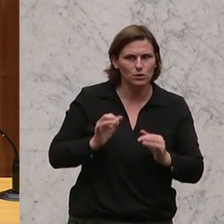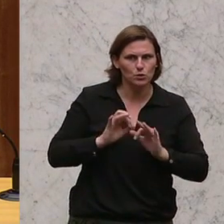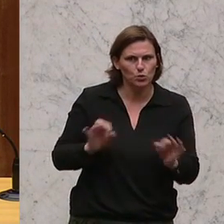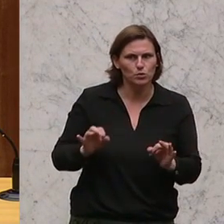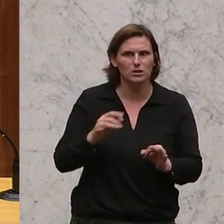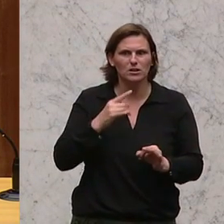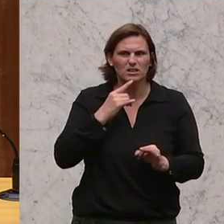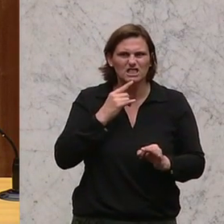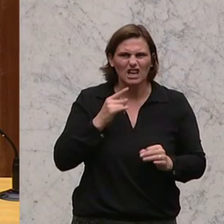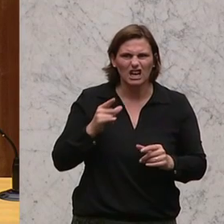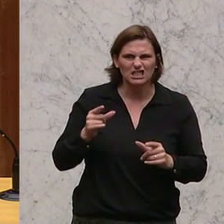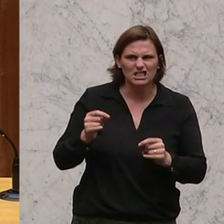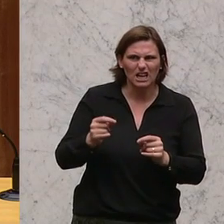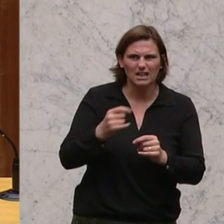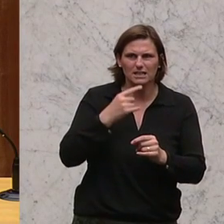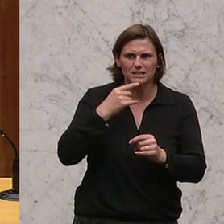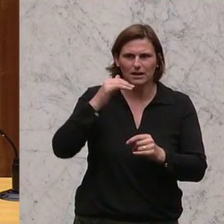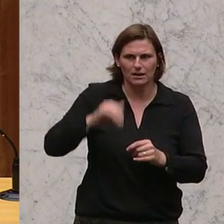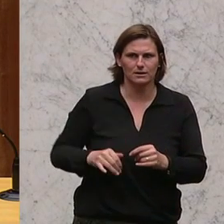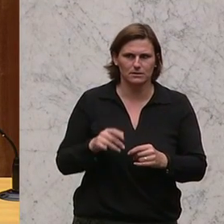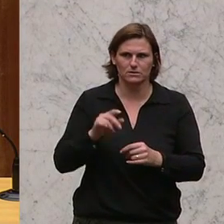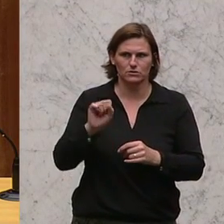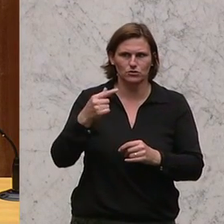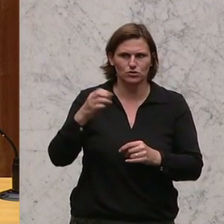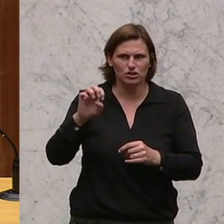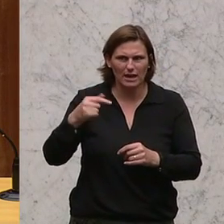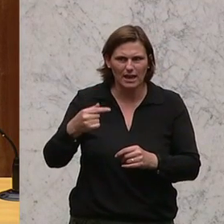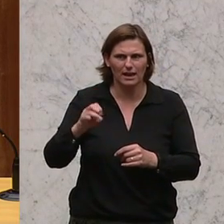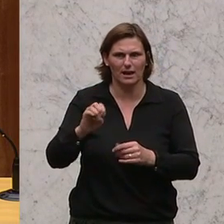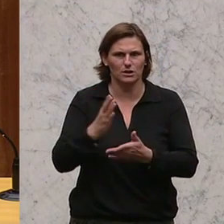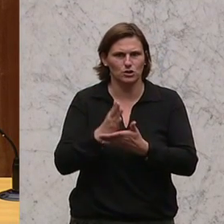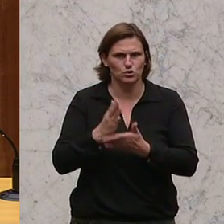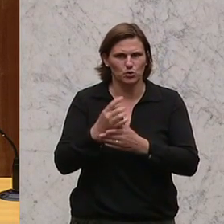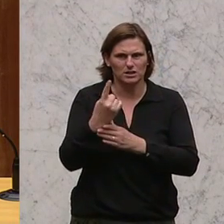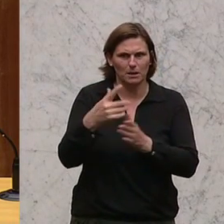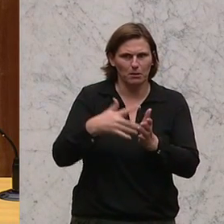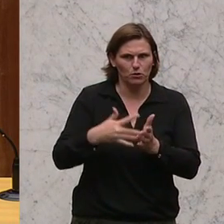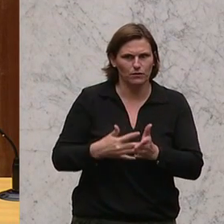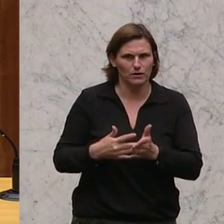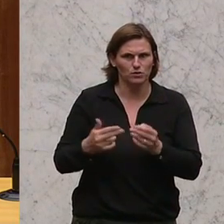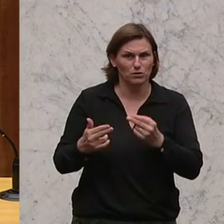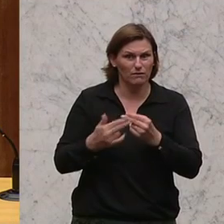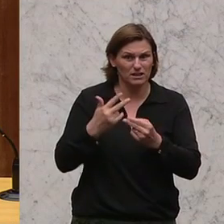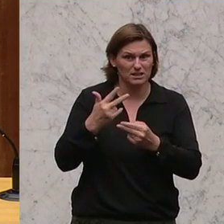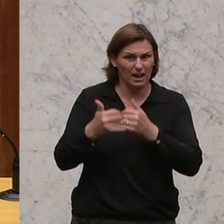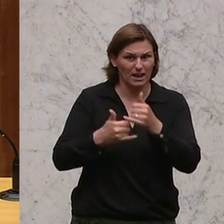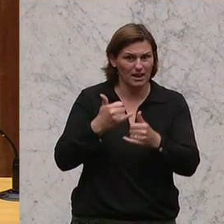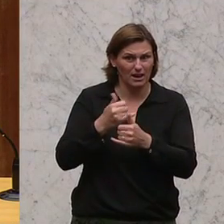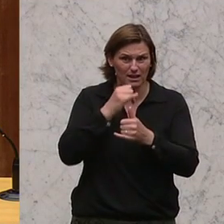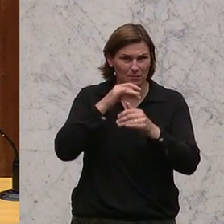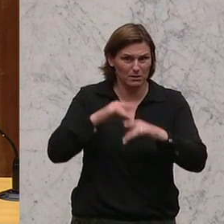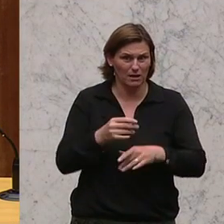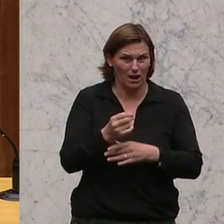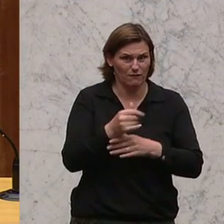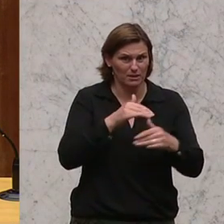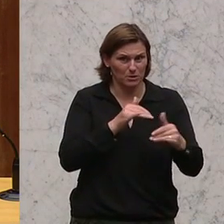Steger würde sich ex post prüfen, dann muss er ja wissen, dass Steger fast seit drei Jahren nicht mehr im Finanzministerium ist, sondern